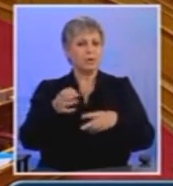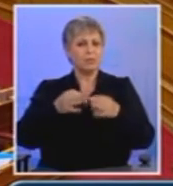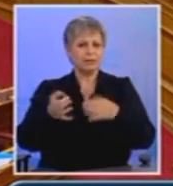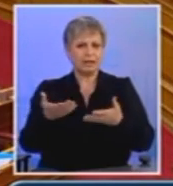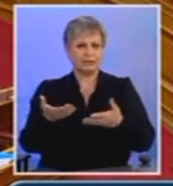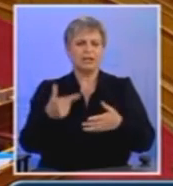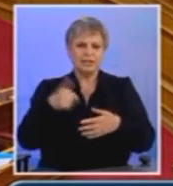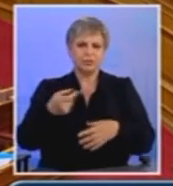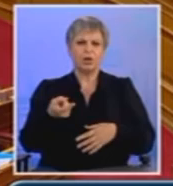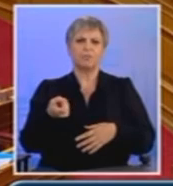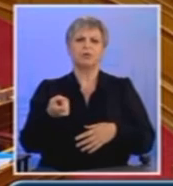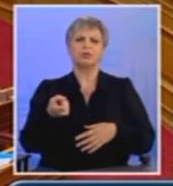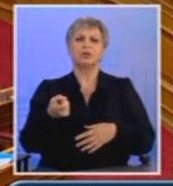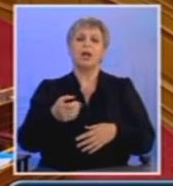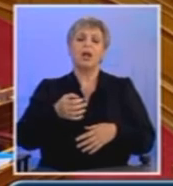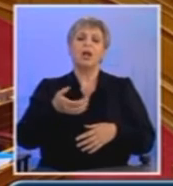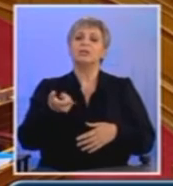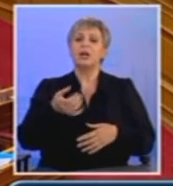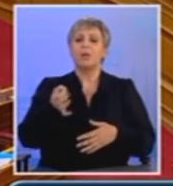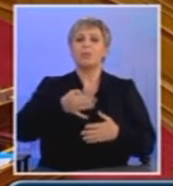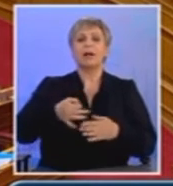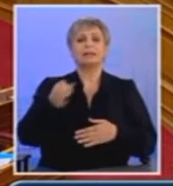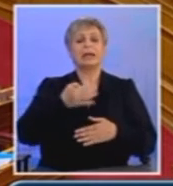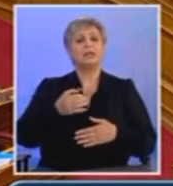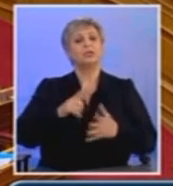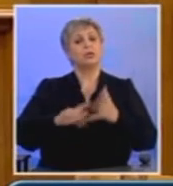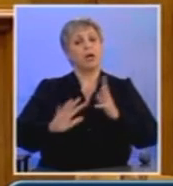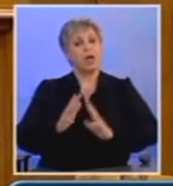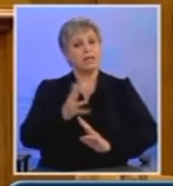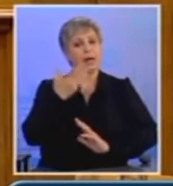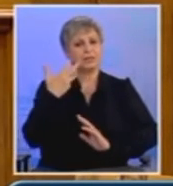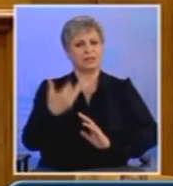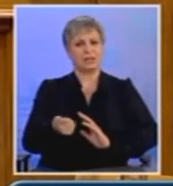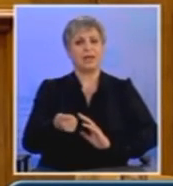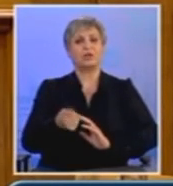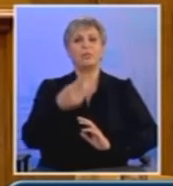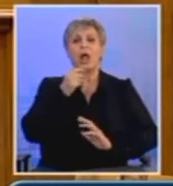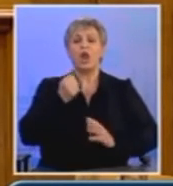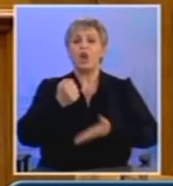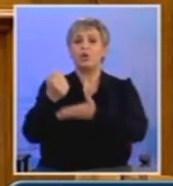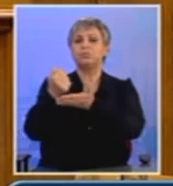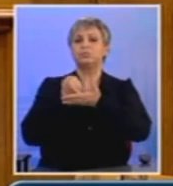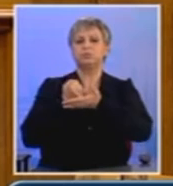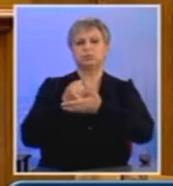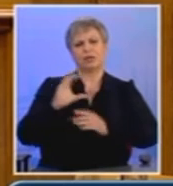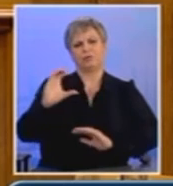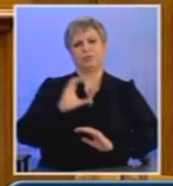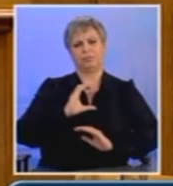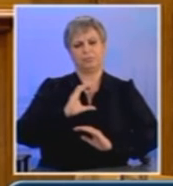είναι η προοπτική επιστροφή στην καπιταλιστική ανάπτυξη με το επενδυτικό πακέτο Γιούνγκερ και τις